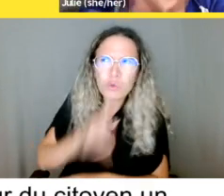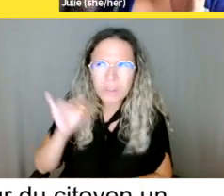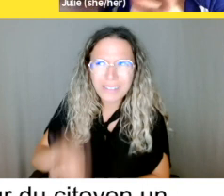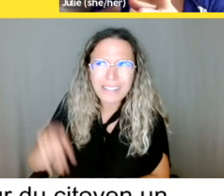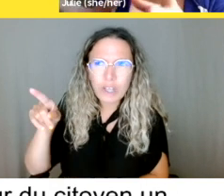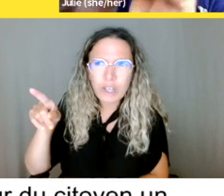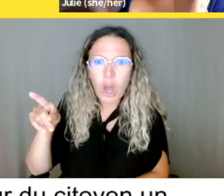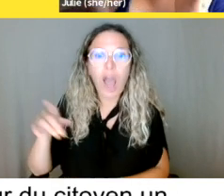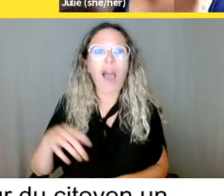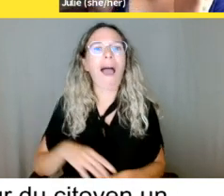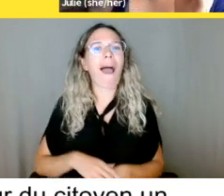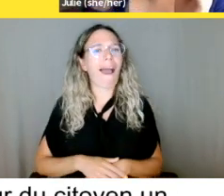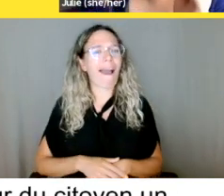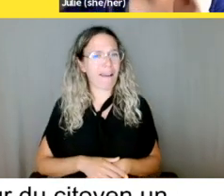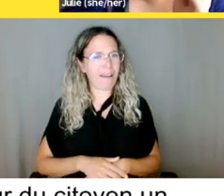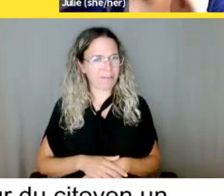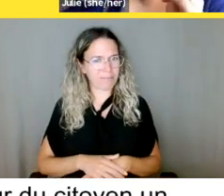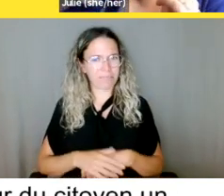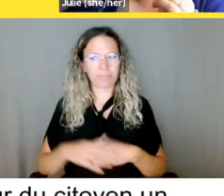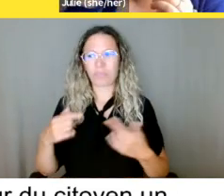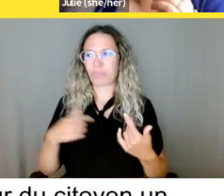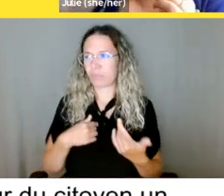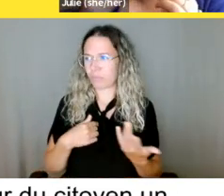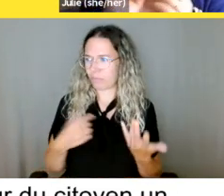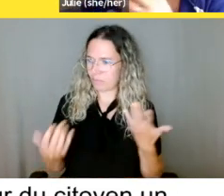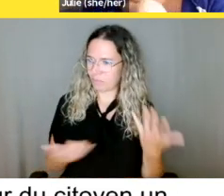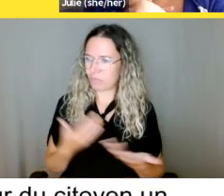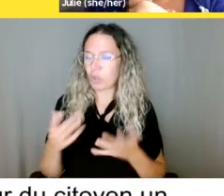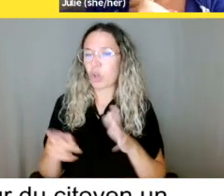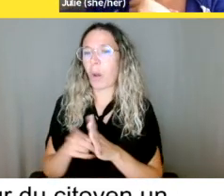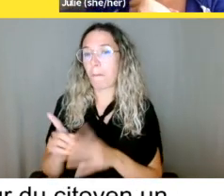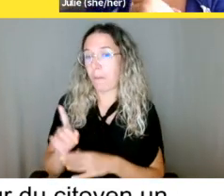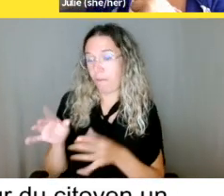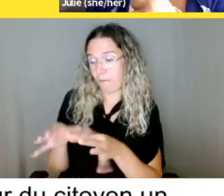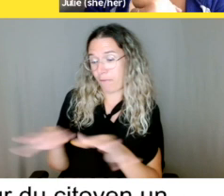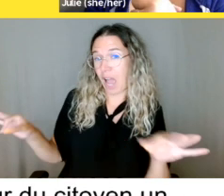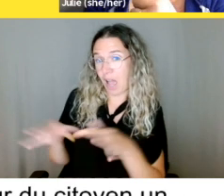vraiment le sommaire que, je dirais, environ 50 % du temps,